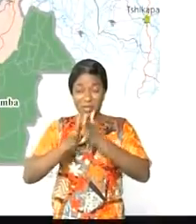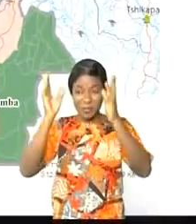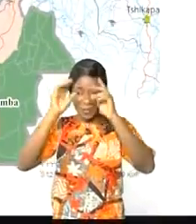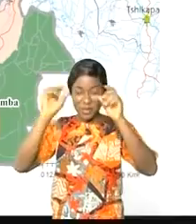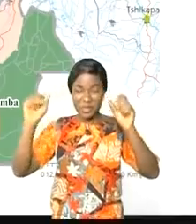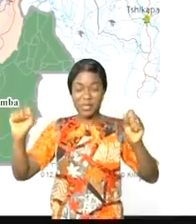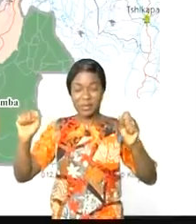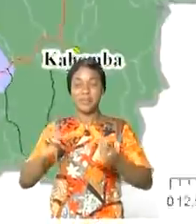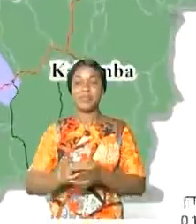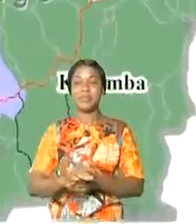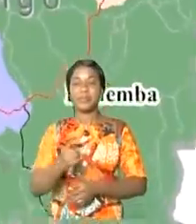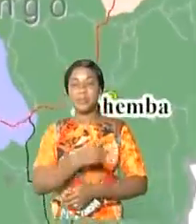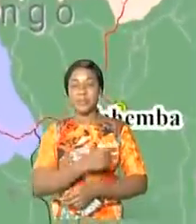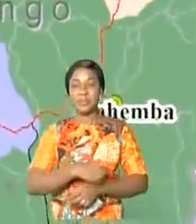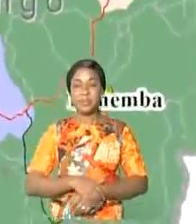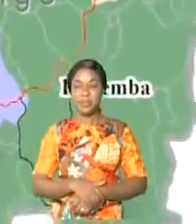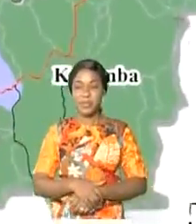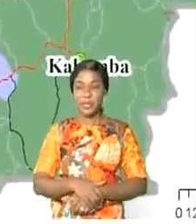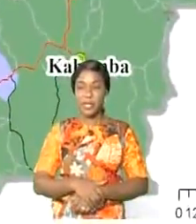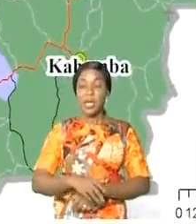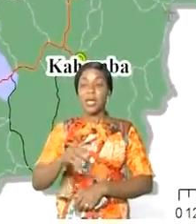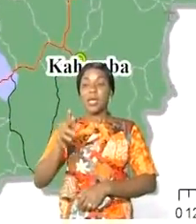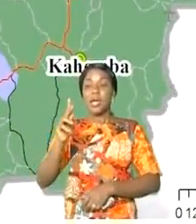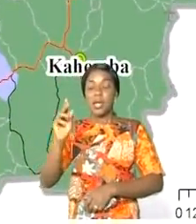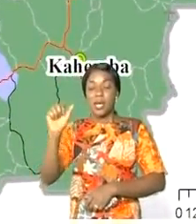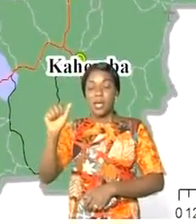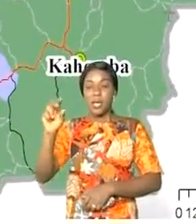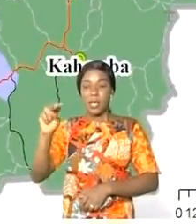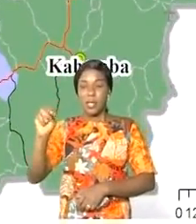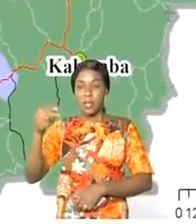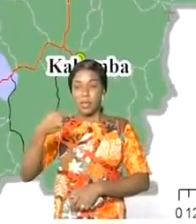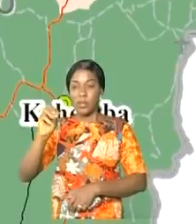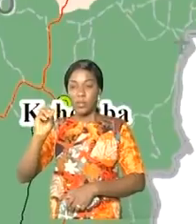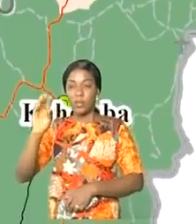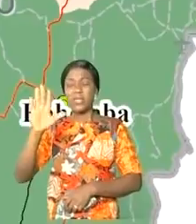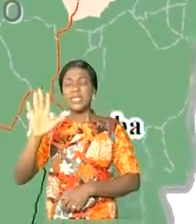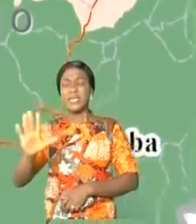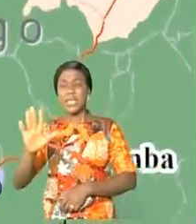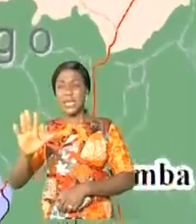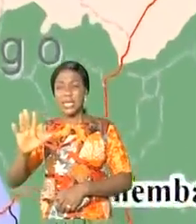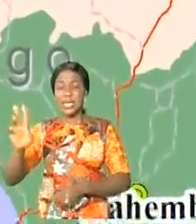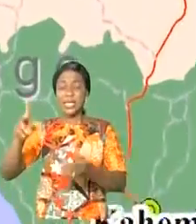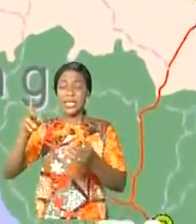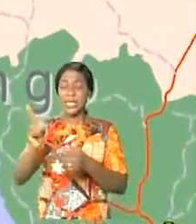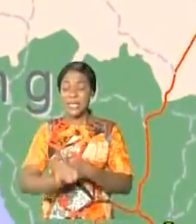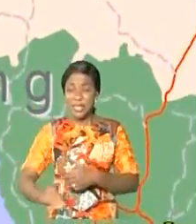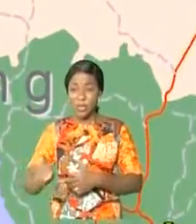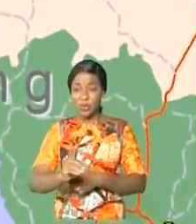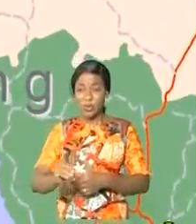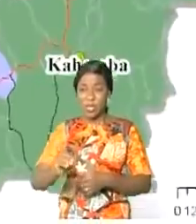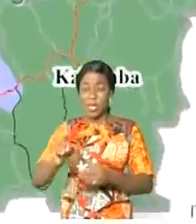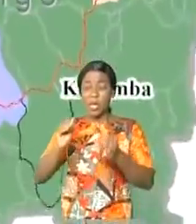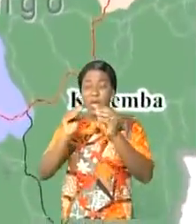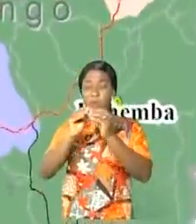K5, Sekaemba, Kasongolunda, Popokabaka, Kengue et Feshi, cinq territoires qui forment la province du Congo. Ces cinq